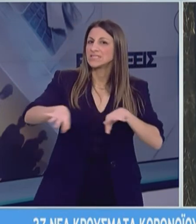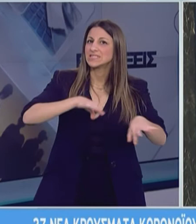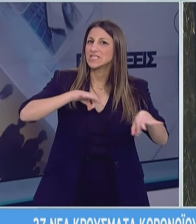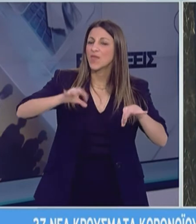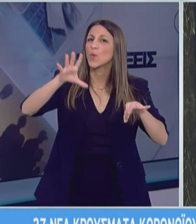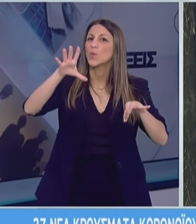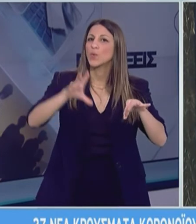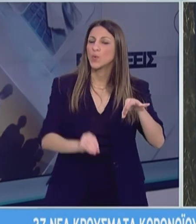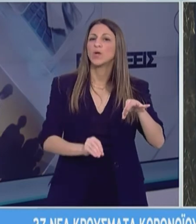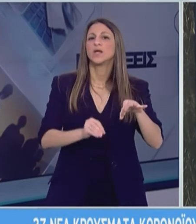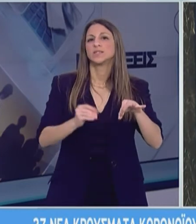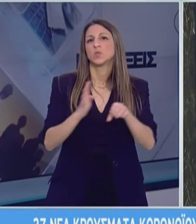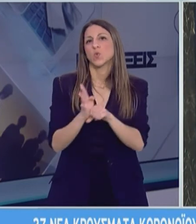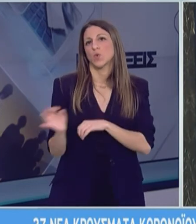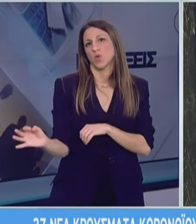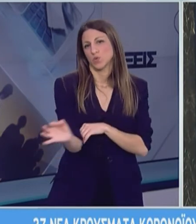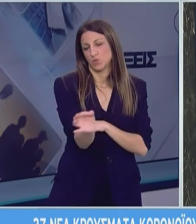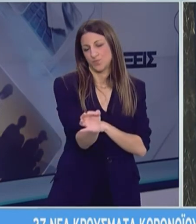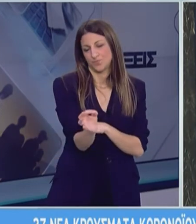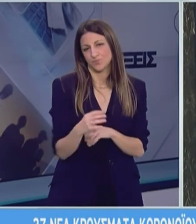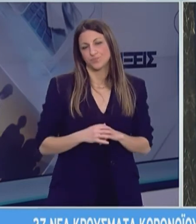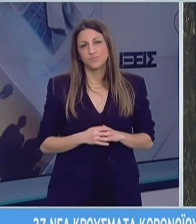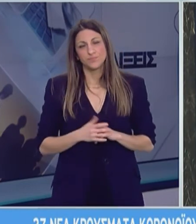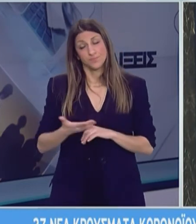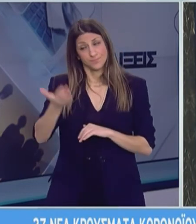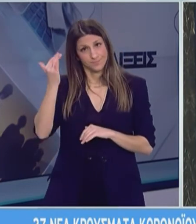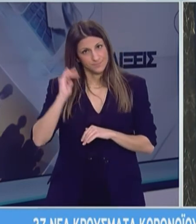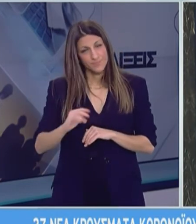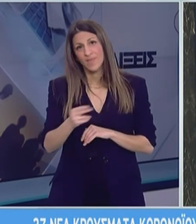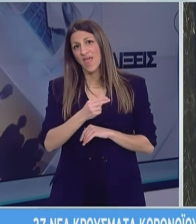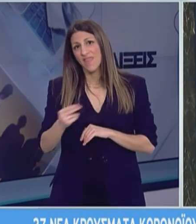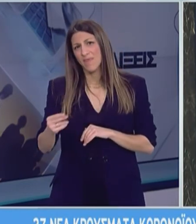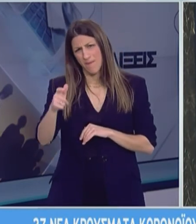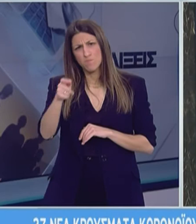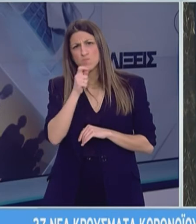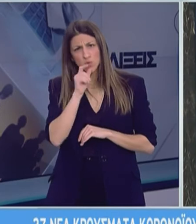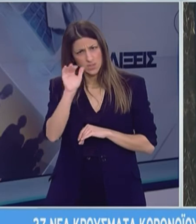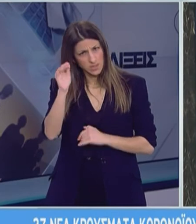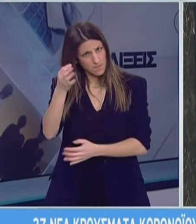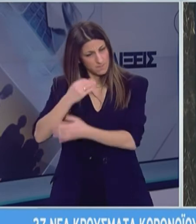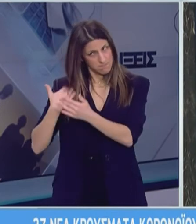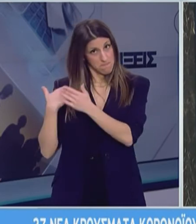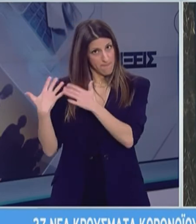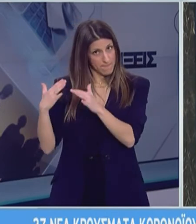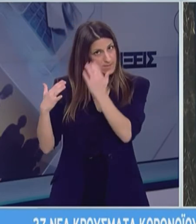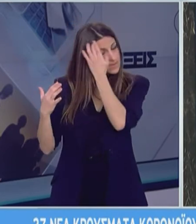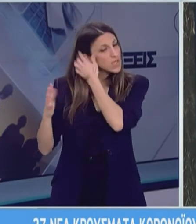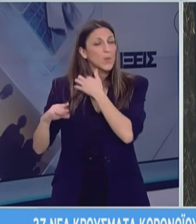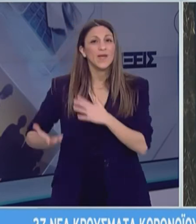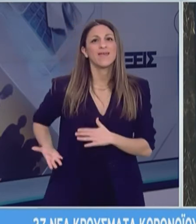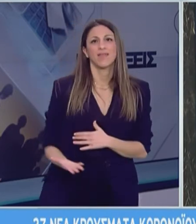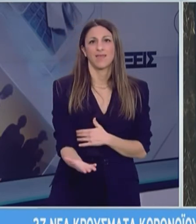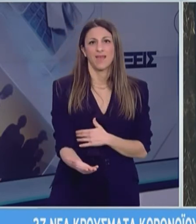για τον έλεγχο του κορονοϊού. Τώρα, σε ό,τι αφορά την ερώτηση του κυρίου Νεγκή και την καταγγελία